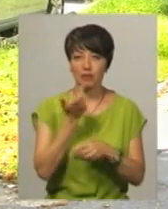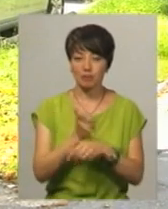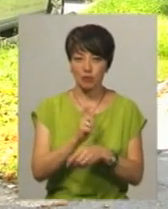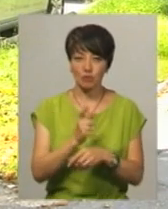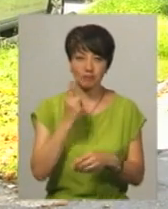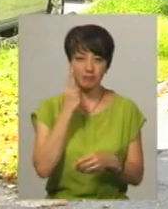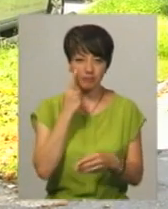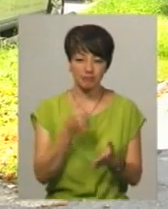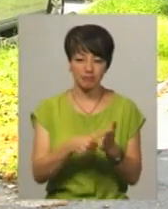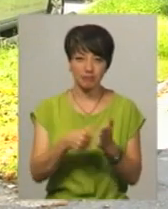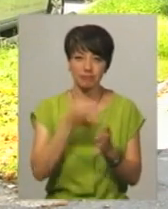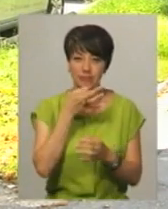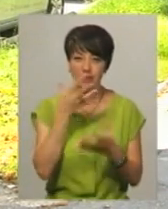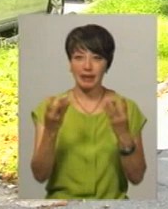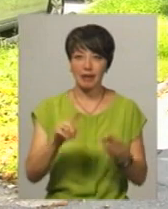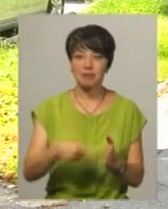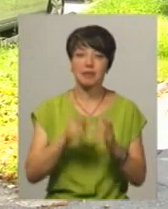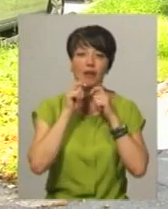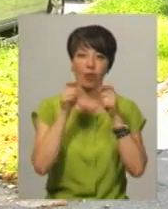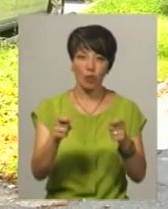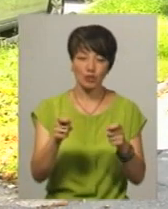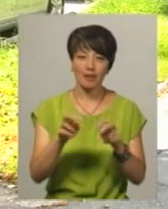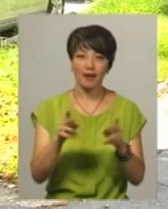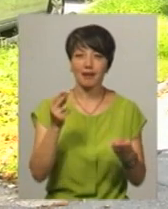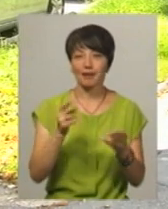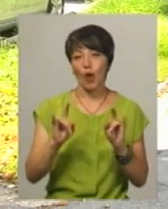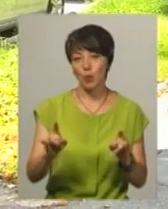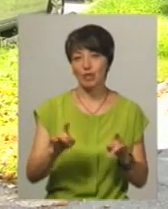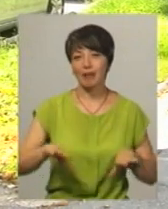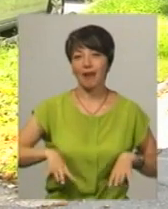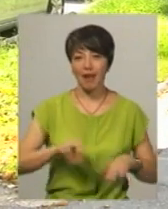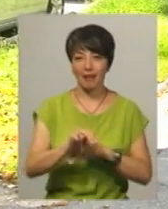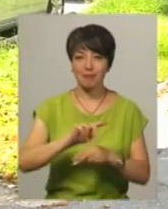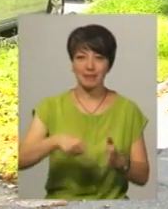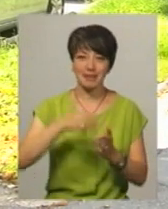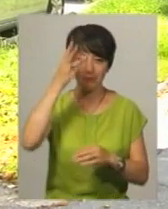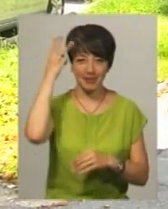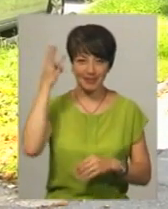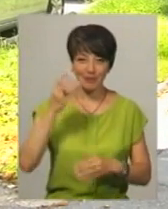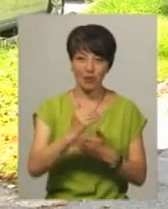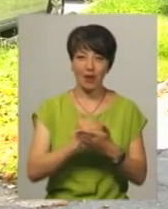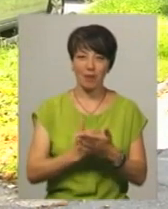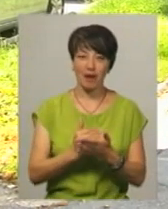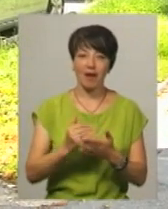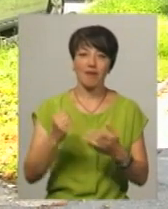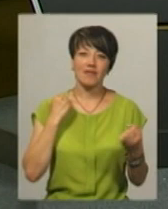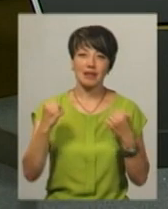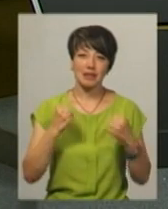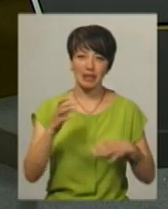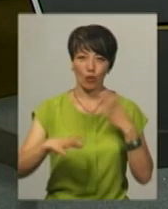лайків, буде на День міста нагороджений як найкрутіший тренер міста Хмельницького по програмі «Фітнес-тренувань».